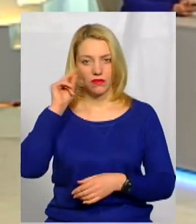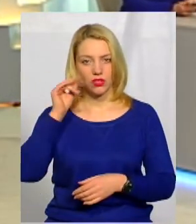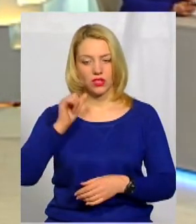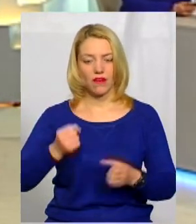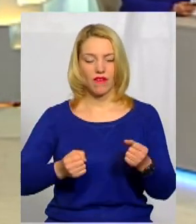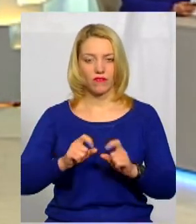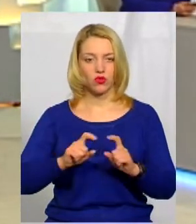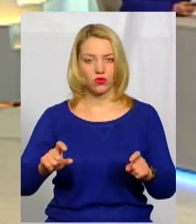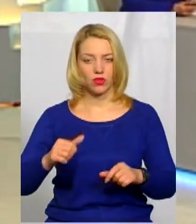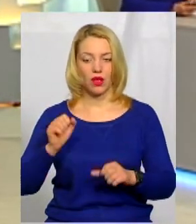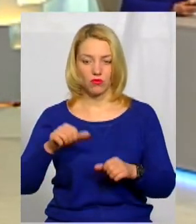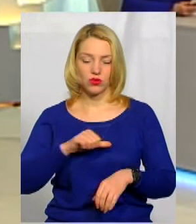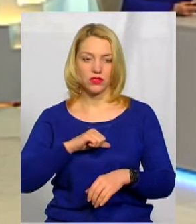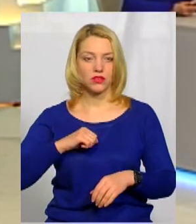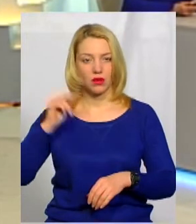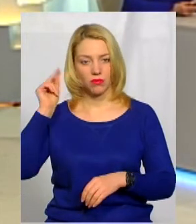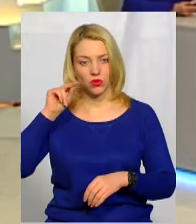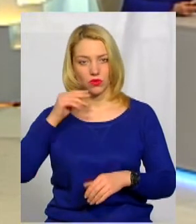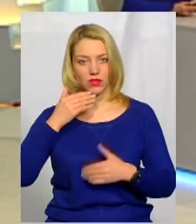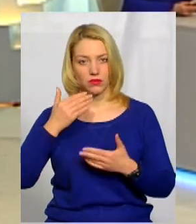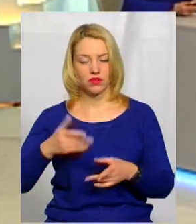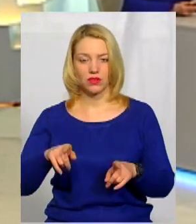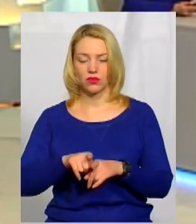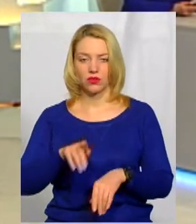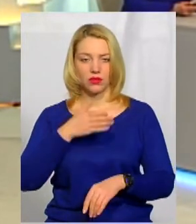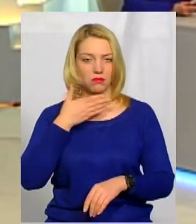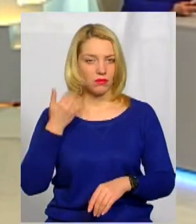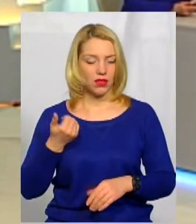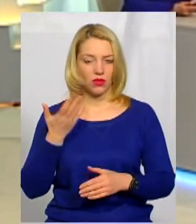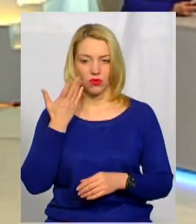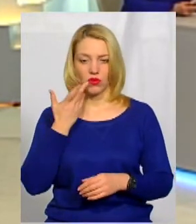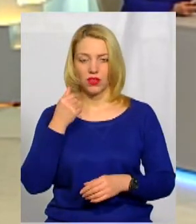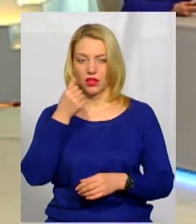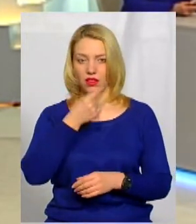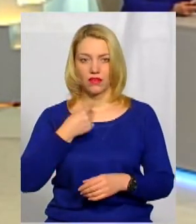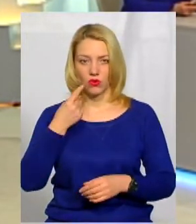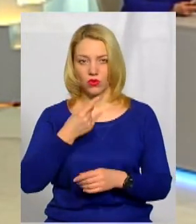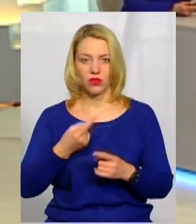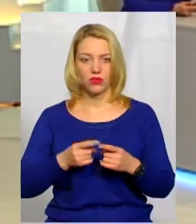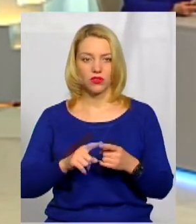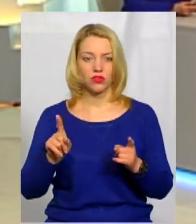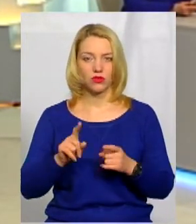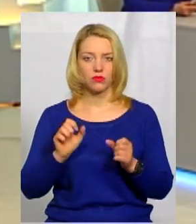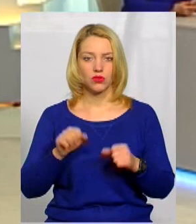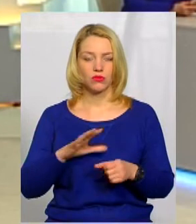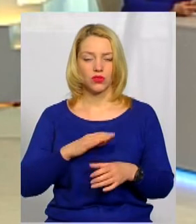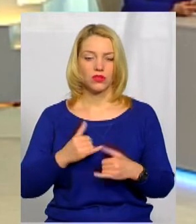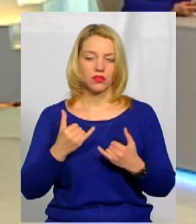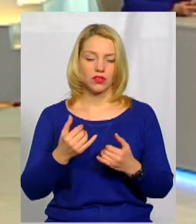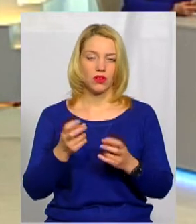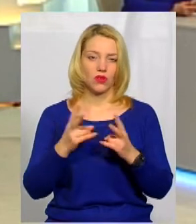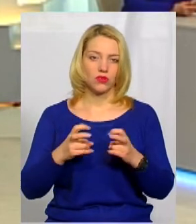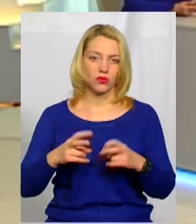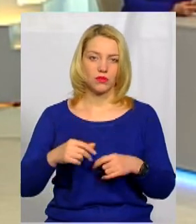автошколі. Може сам підготуватися? Такого немає. Ввели індивідуально те, що для нього може бути розроблений якийсь,